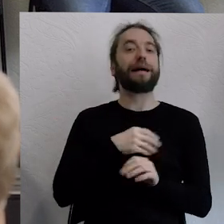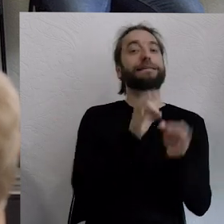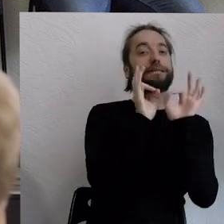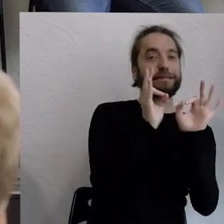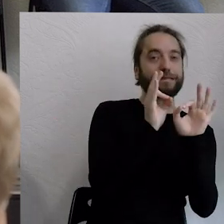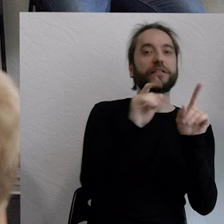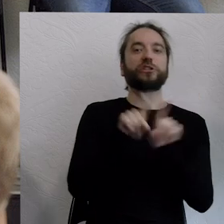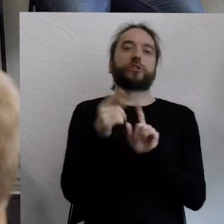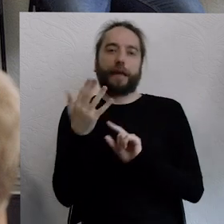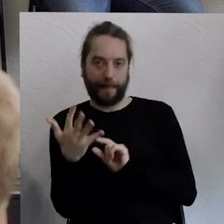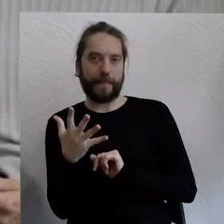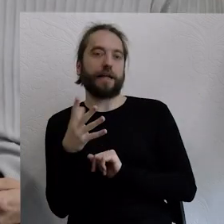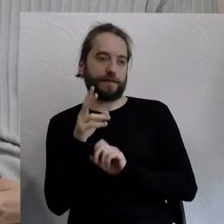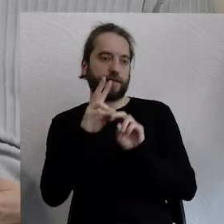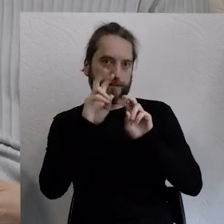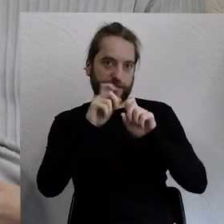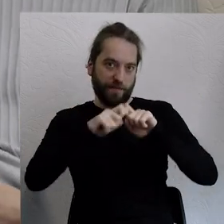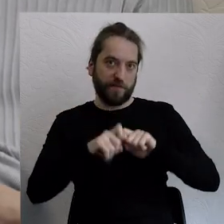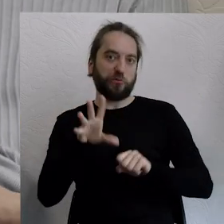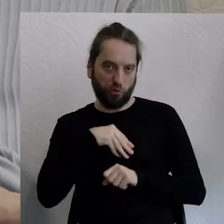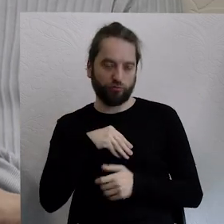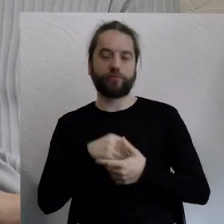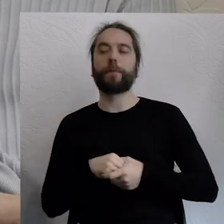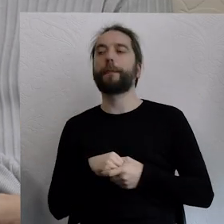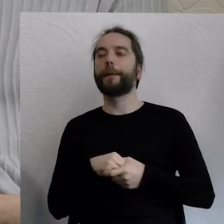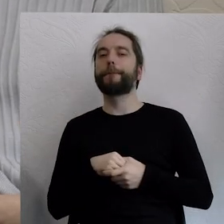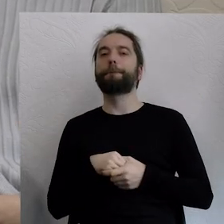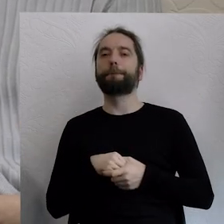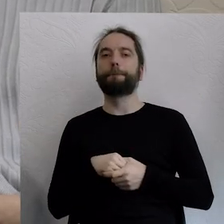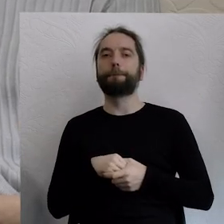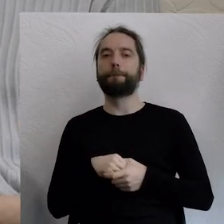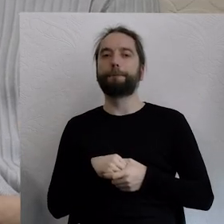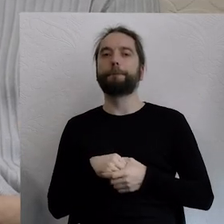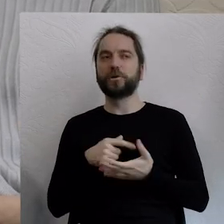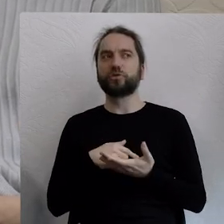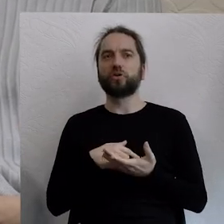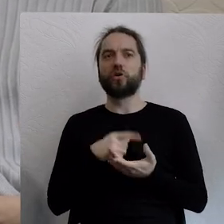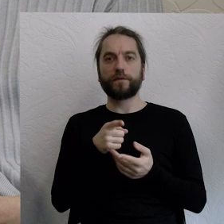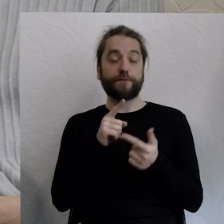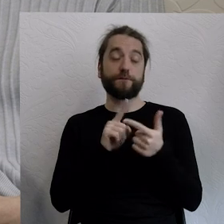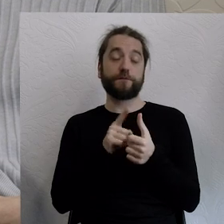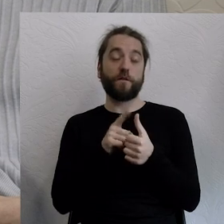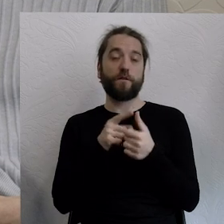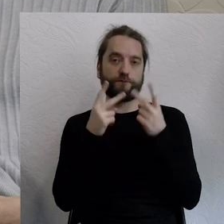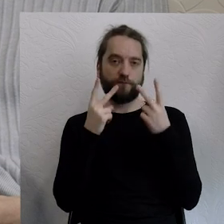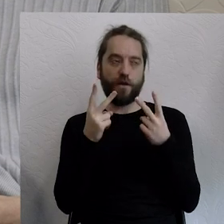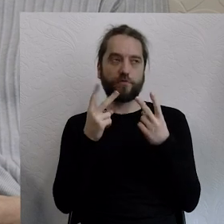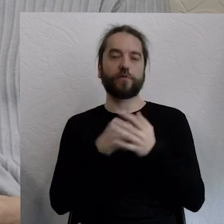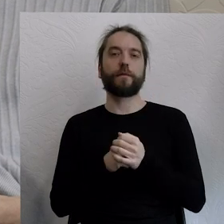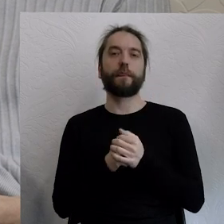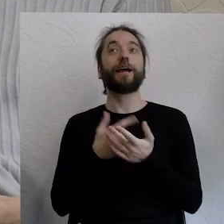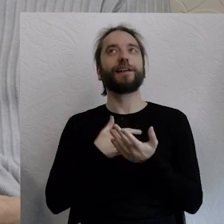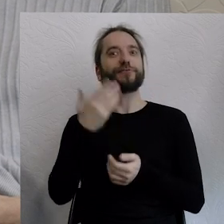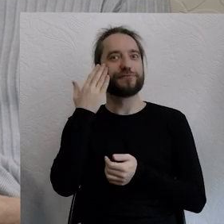i są propozycje, które oczywiście są też przedmiotem debaty wewnątrz nauki. To, co jest istotne, to jest to i